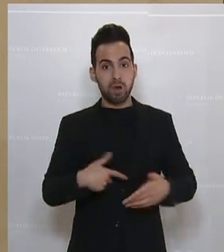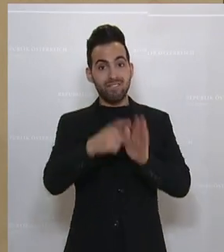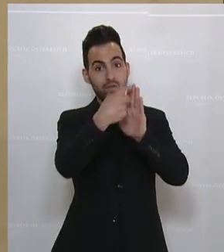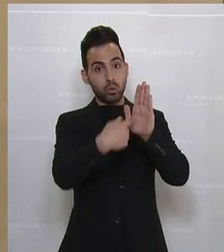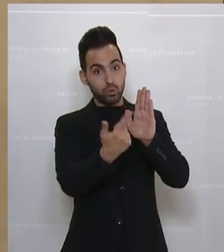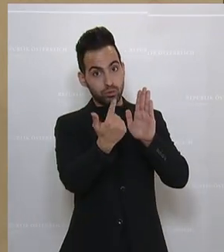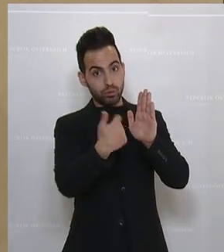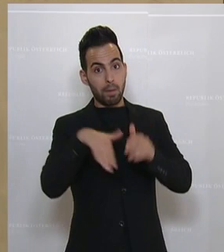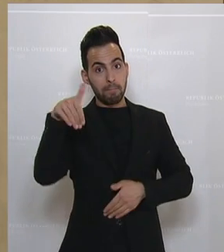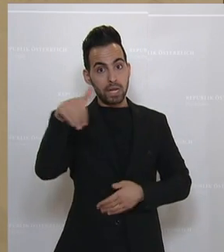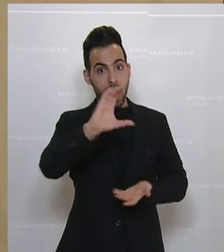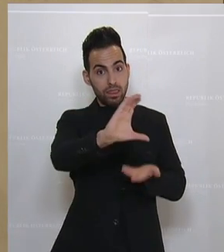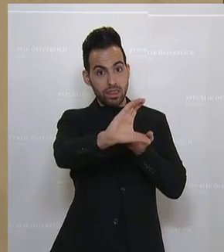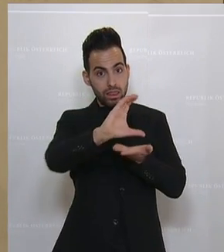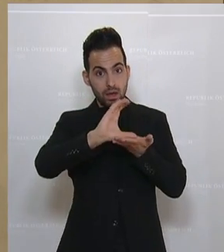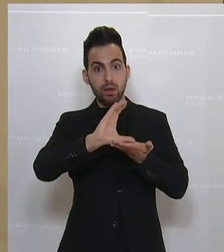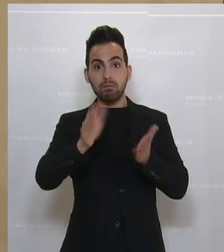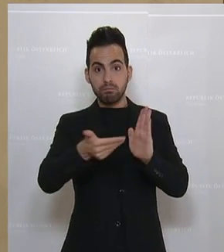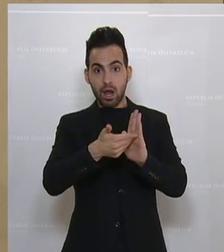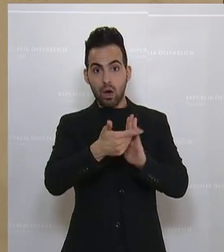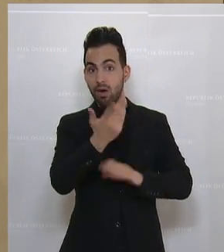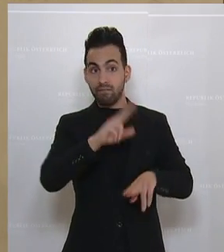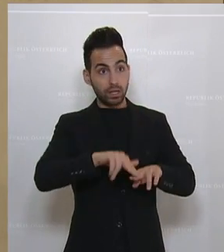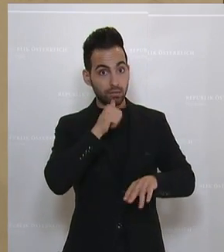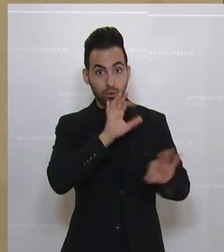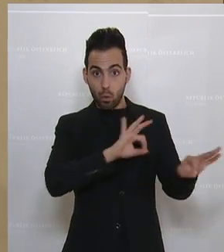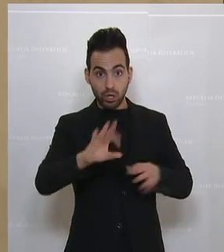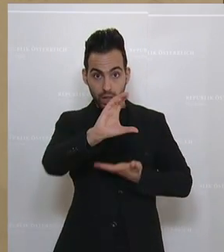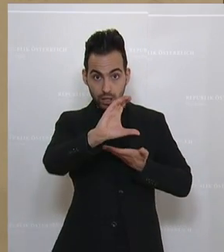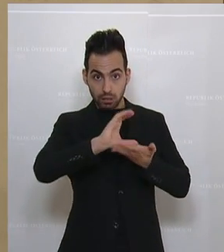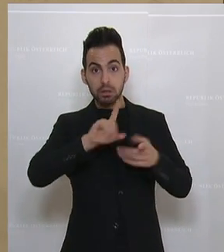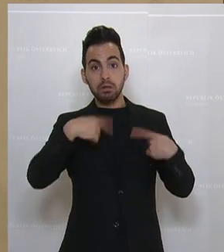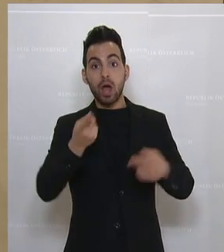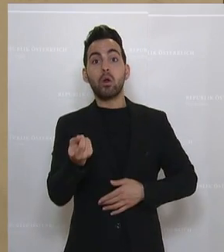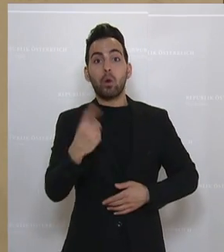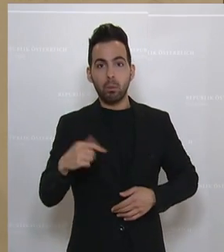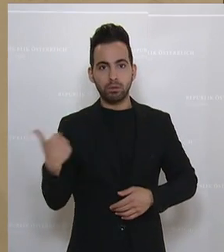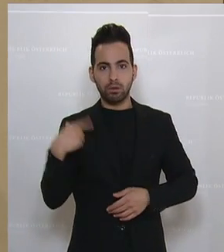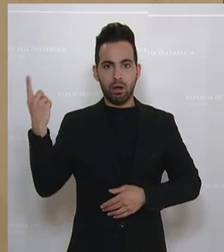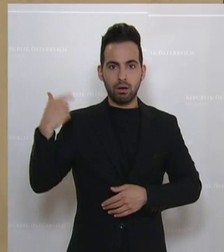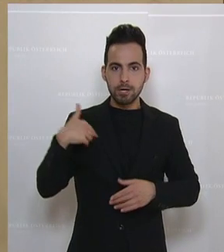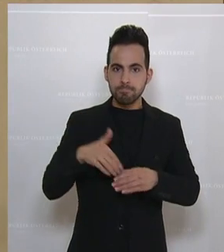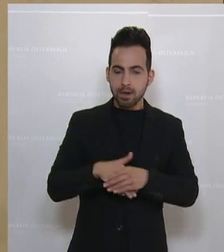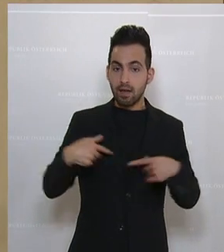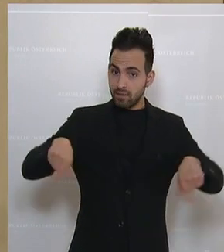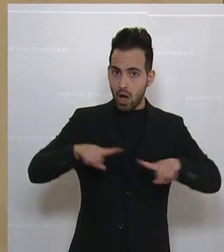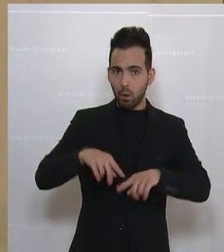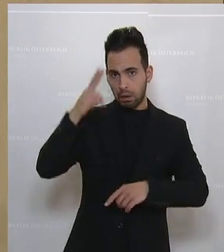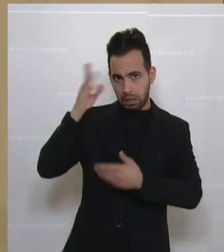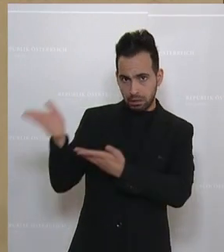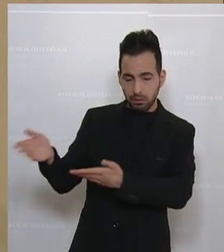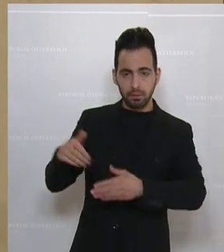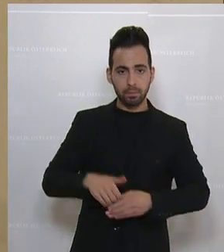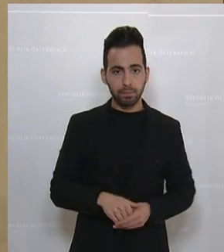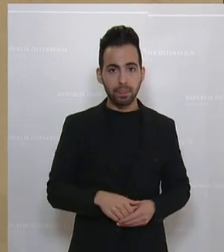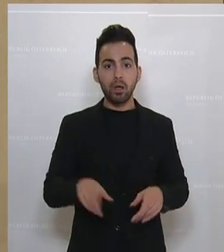Forderungen und die Milliardenzahlungen, die damit verbunden sind, nicht ordentlich erfüllt sieht. Wir wissen auch, dass